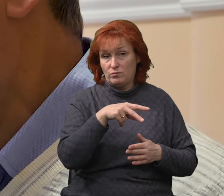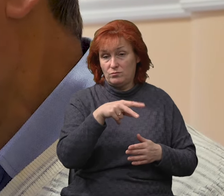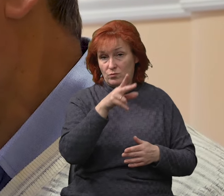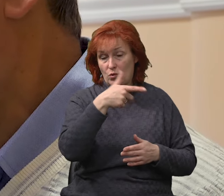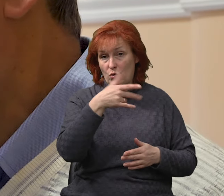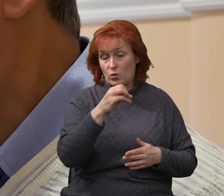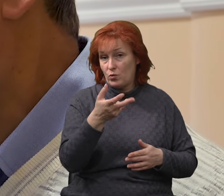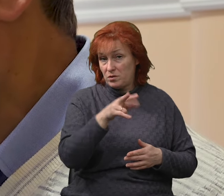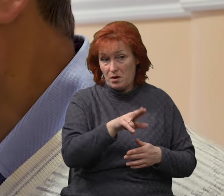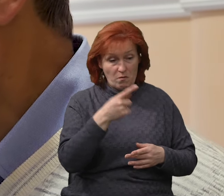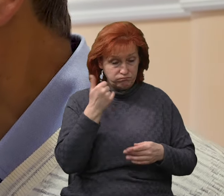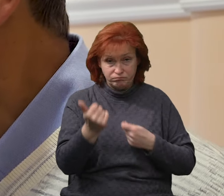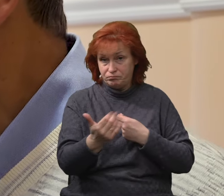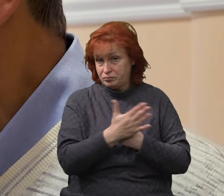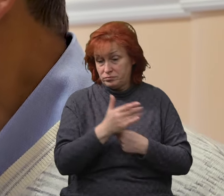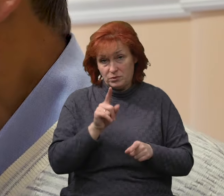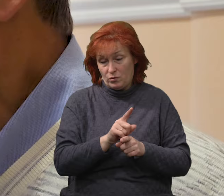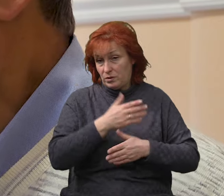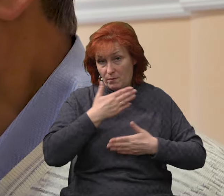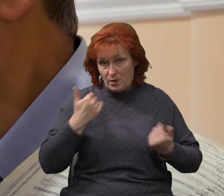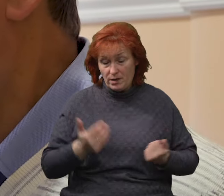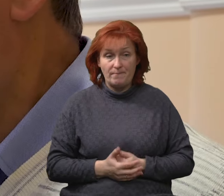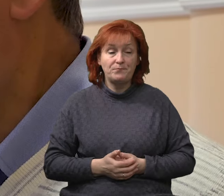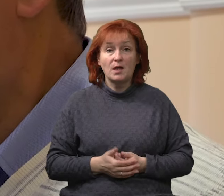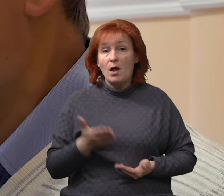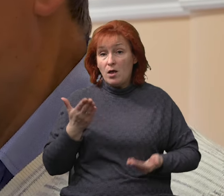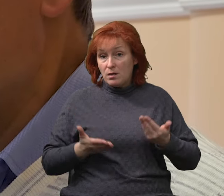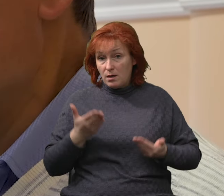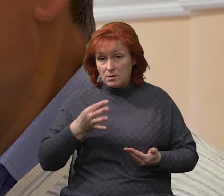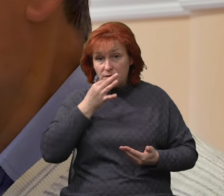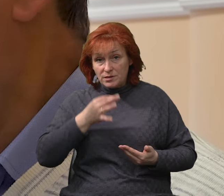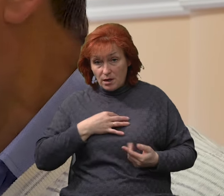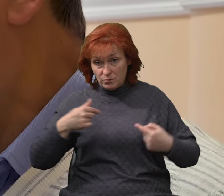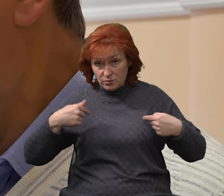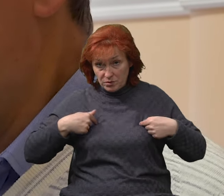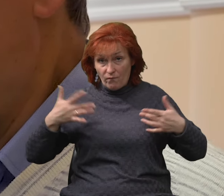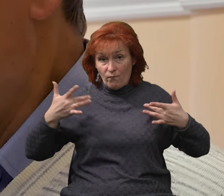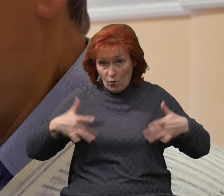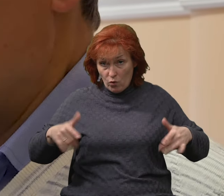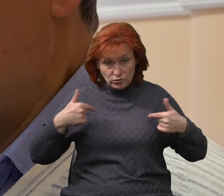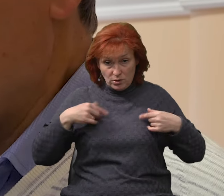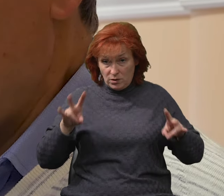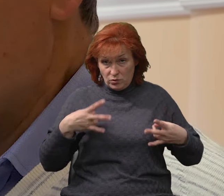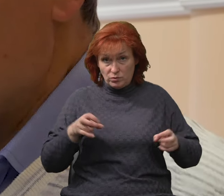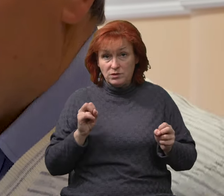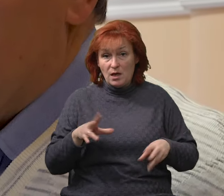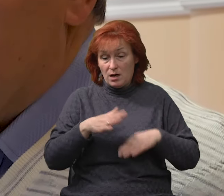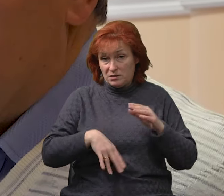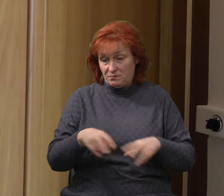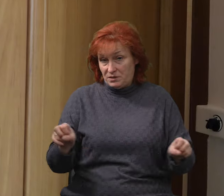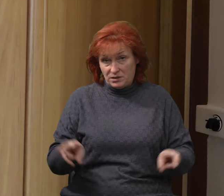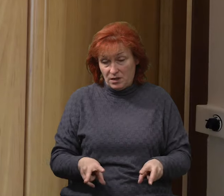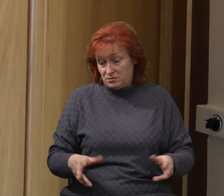не зможете вже обіймати такі подібні посади? Нормально, якщо вони вважають, що їм не потрібен, я як спеціаліст.